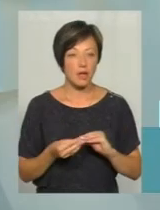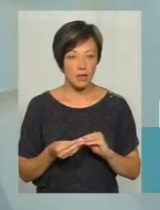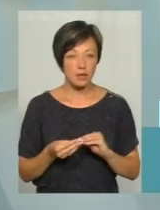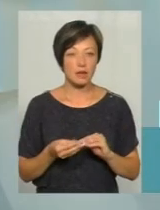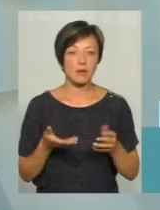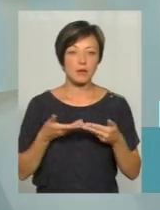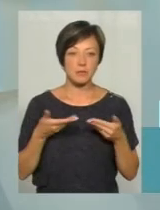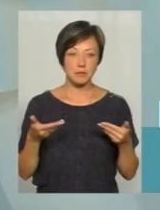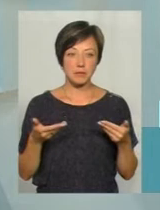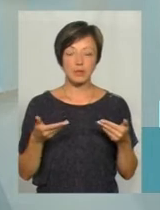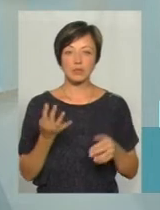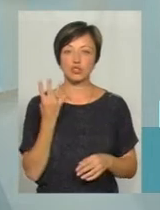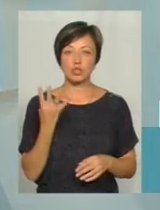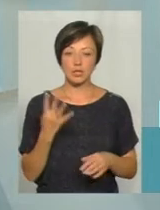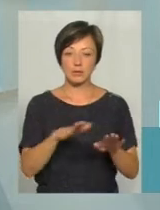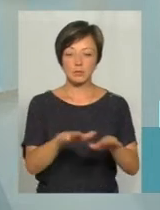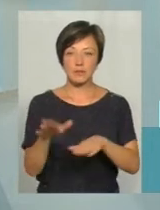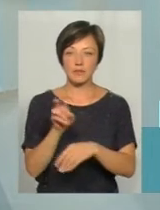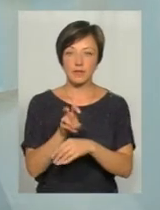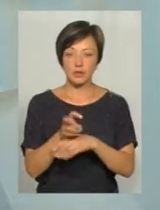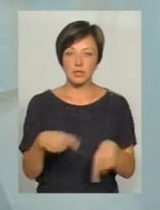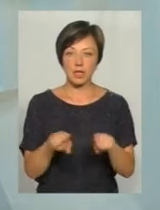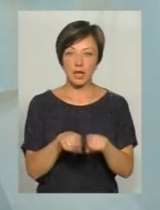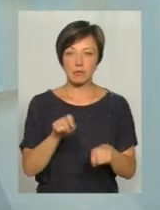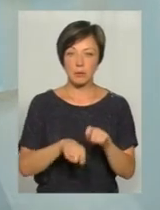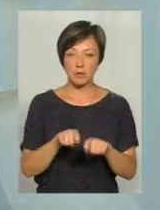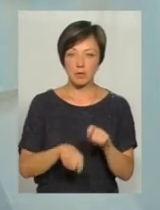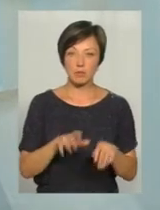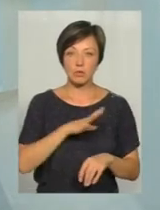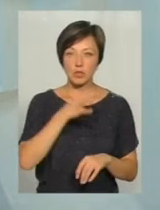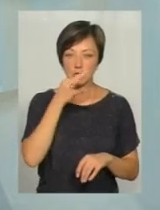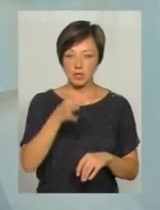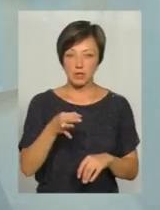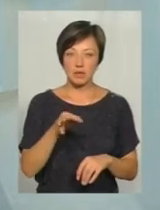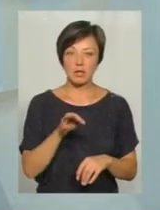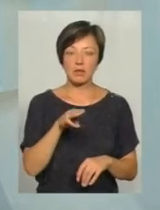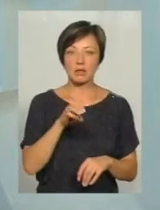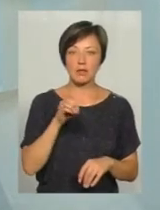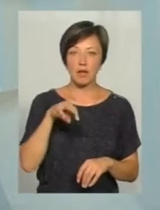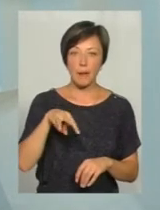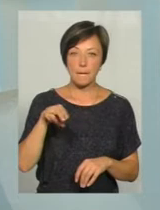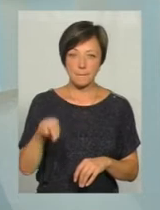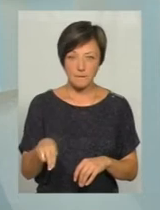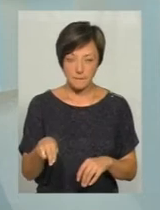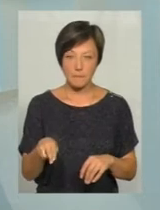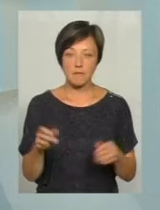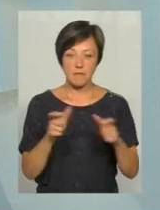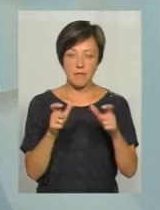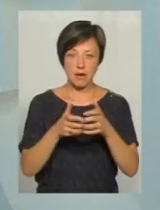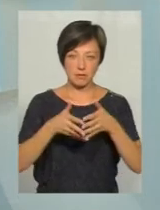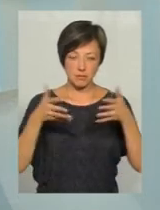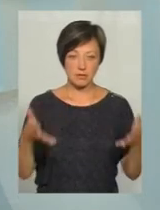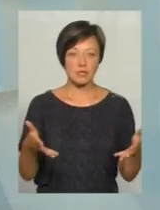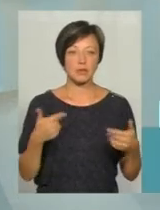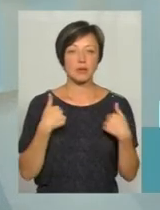в основні 4 локації відвідалися таким експериментом. Це, як вже було сказано, темп біля магазину, супермаркету. Також ми